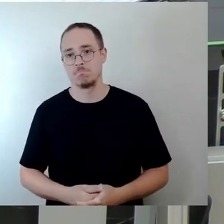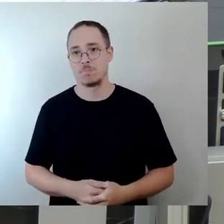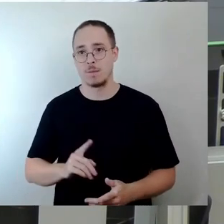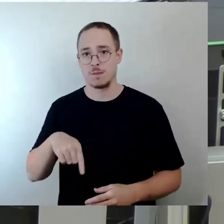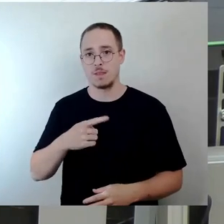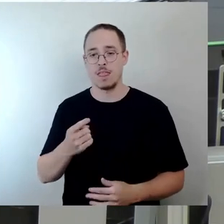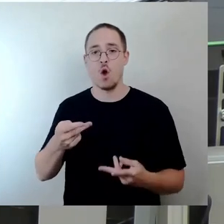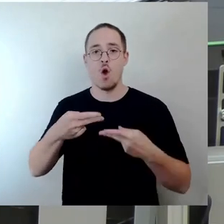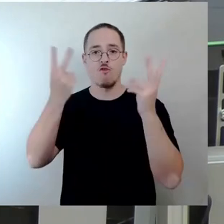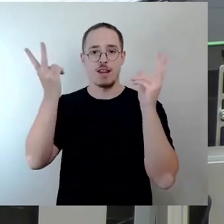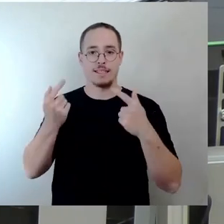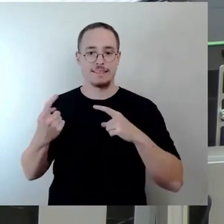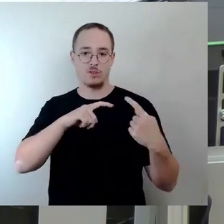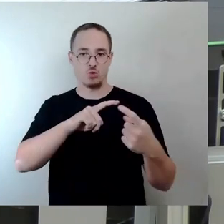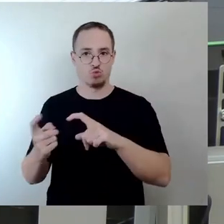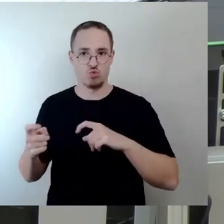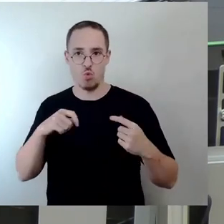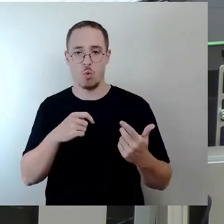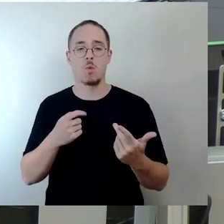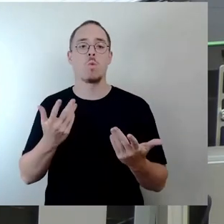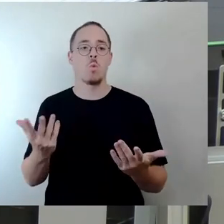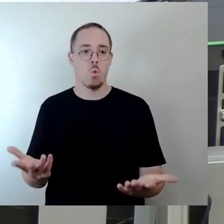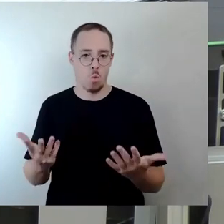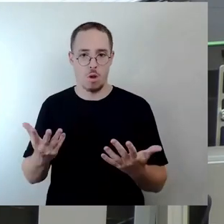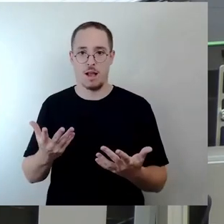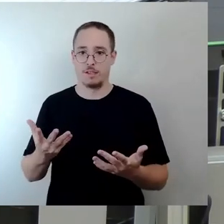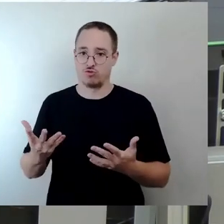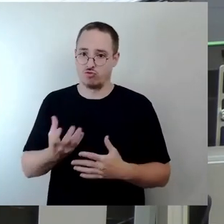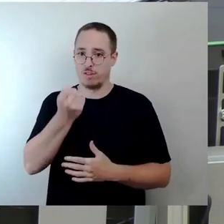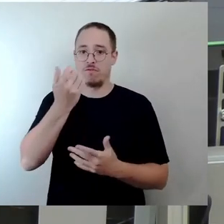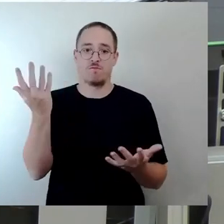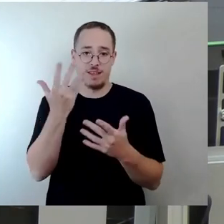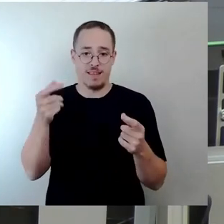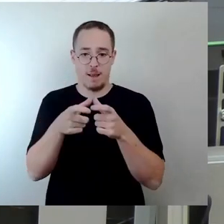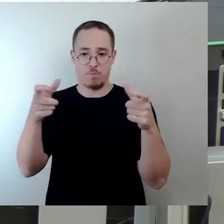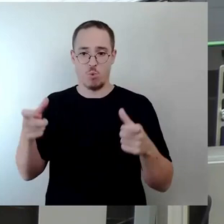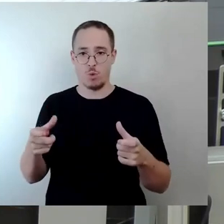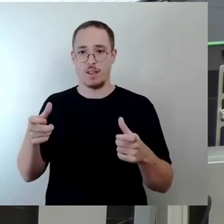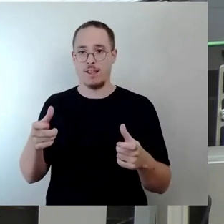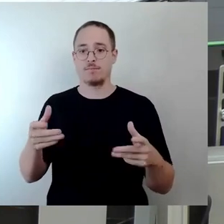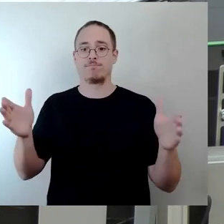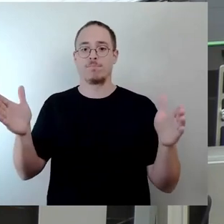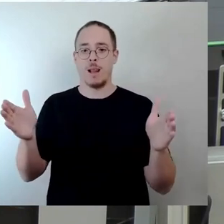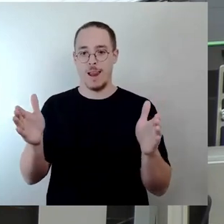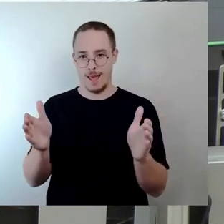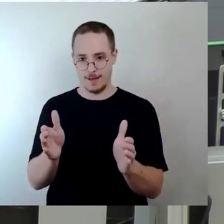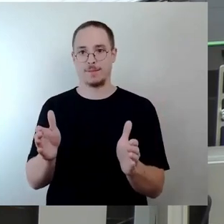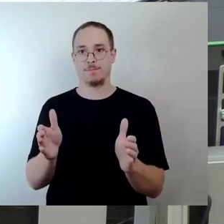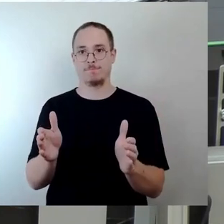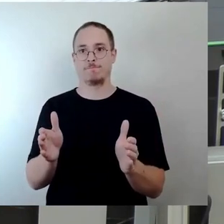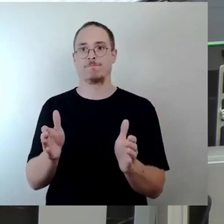das Gebäude jetzt wesentlich kleiner wird, als es ursprünglich gedacht war. Und es bleiben auch mehr Bäume stehen. Und es ist am Ende